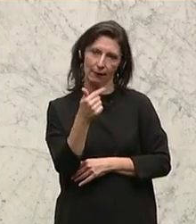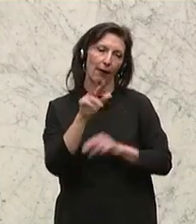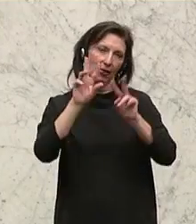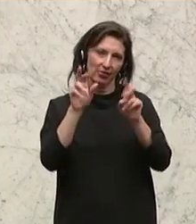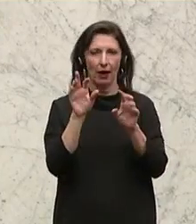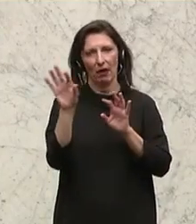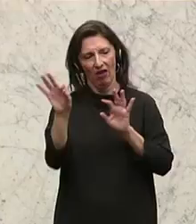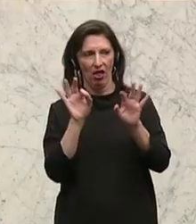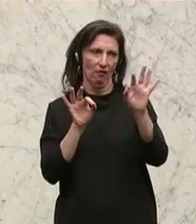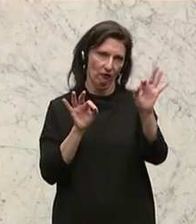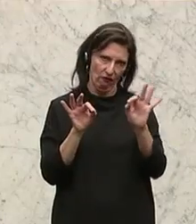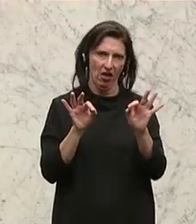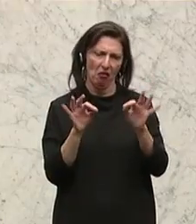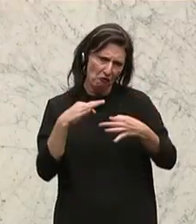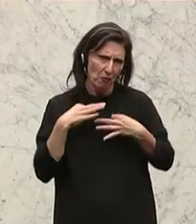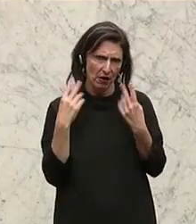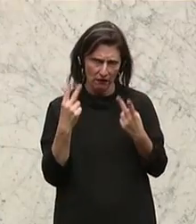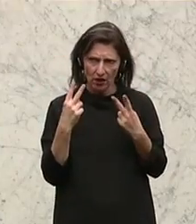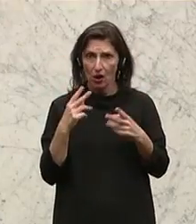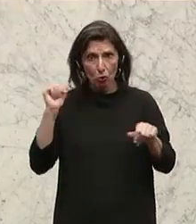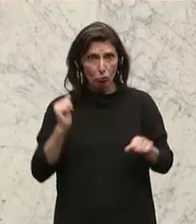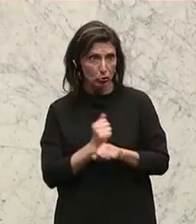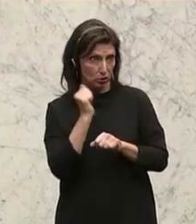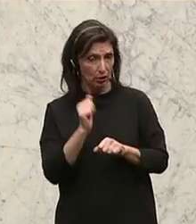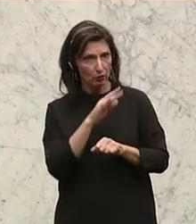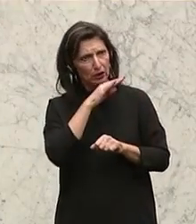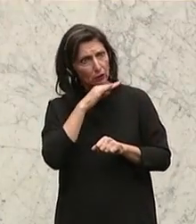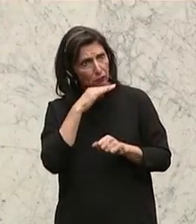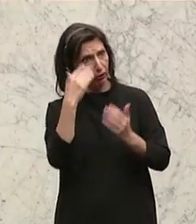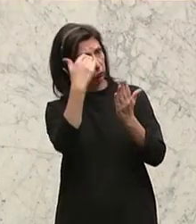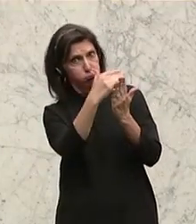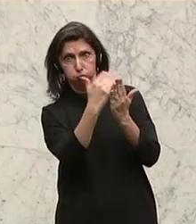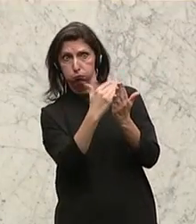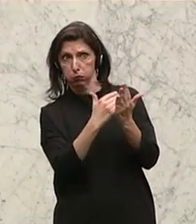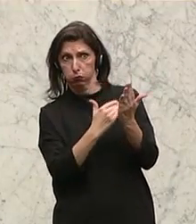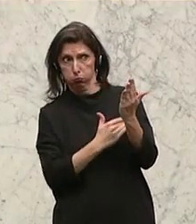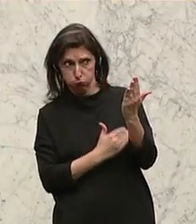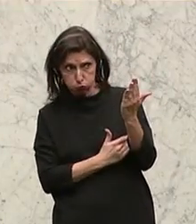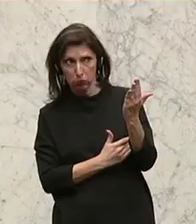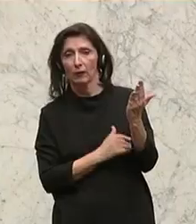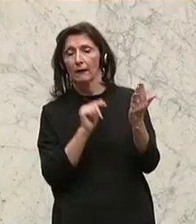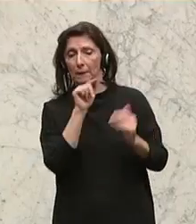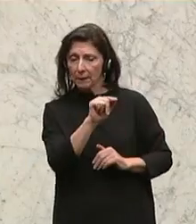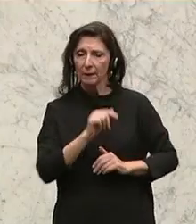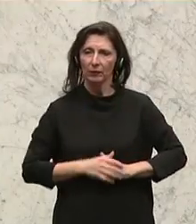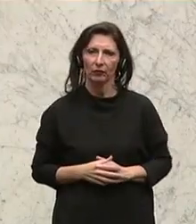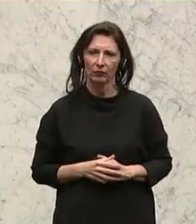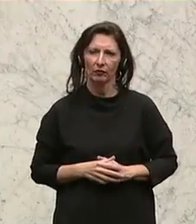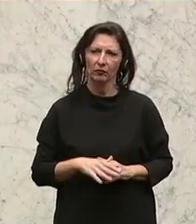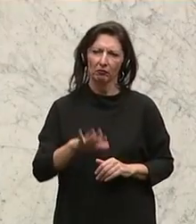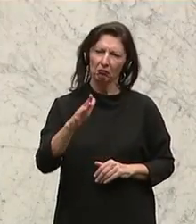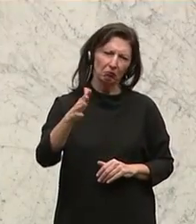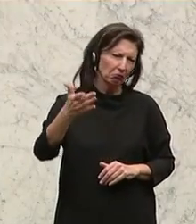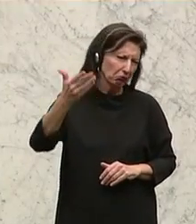erscheinen, auch wenn sie in der Fülle der Agenda möglicherweise untergehen. Aber vor